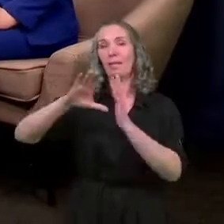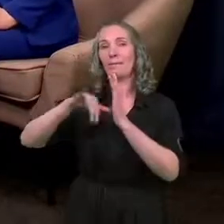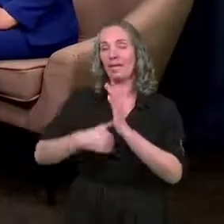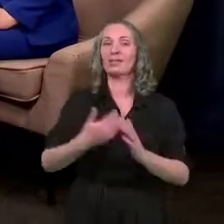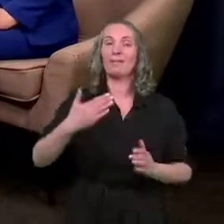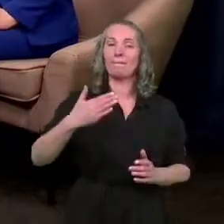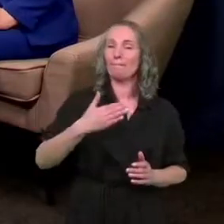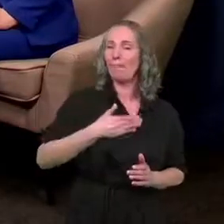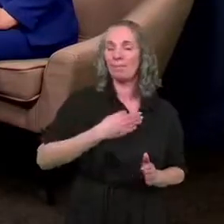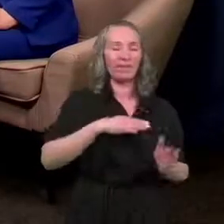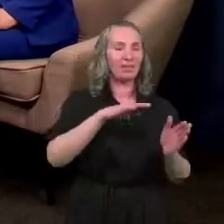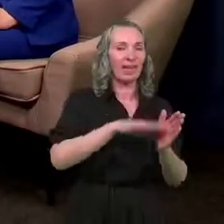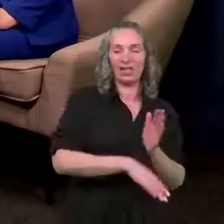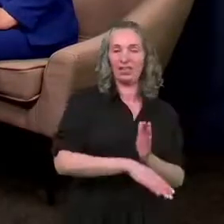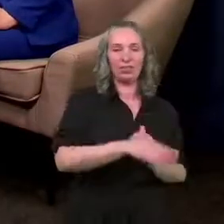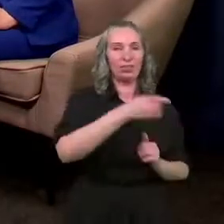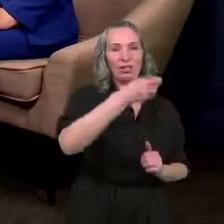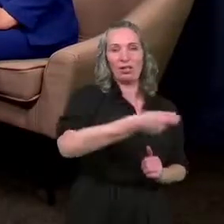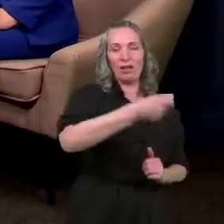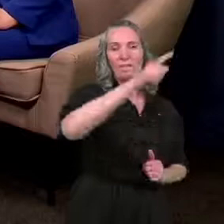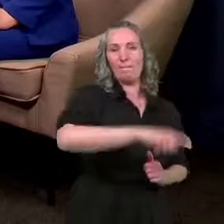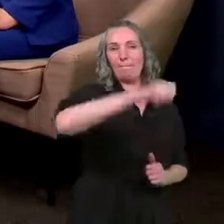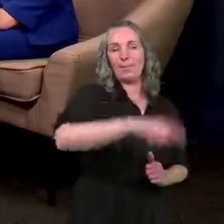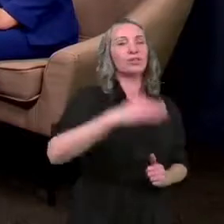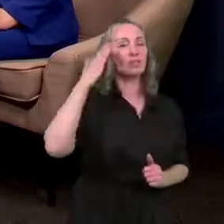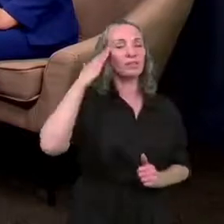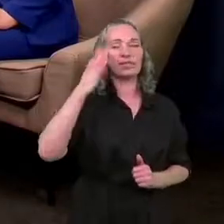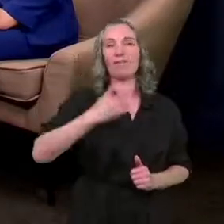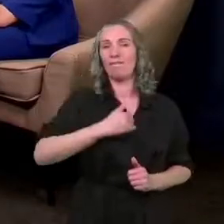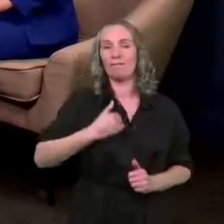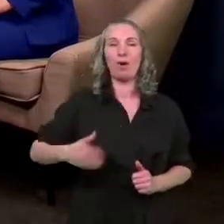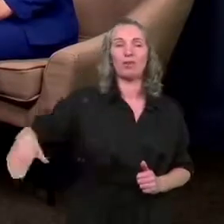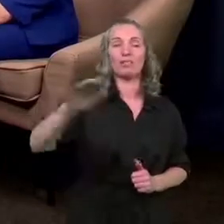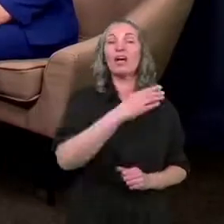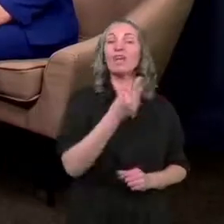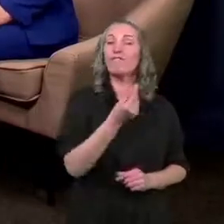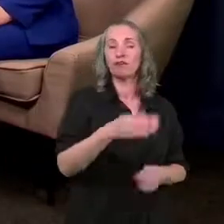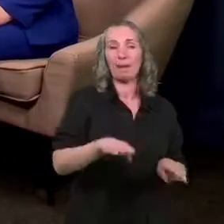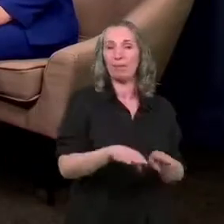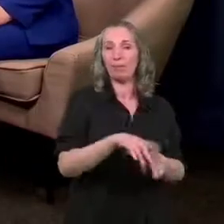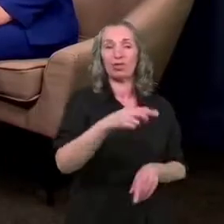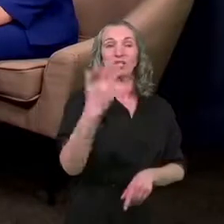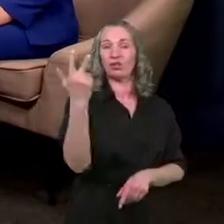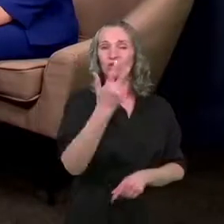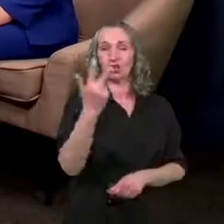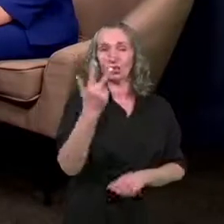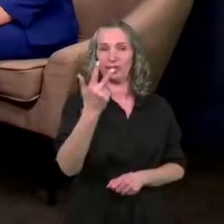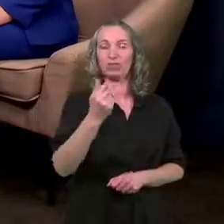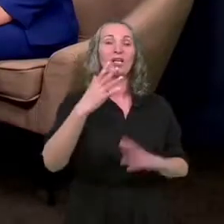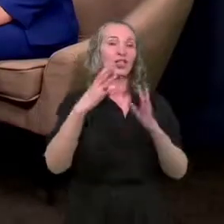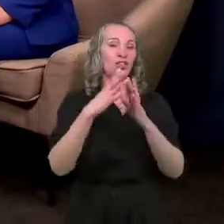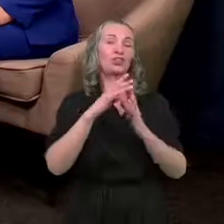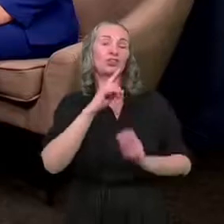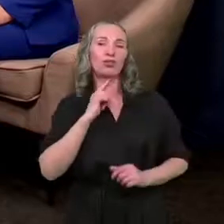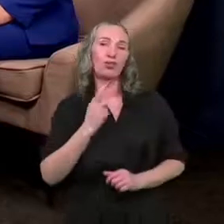najniższy czynsz w Polsce. Przypomnę, że kwota podstawowa to jest 3,10